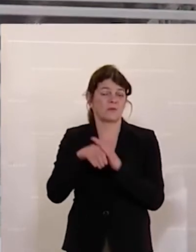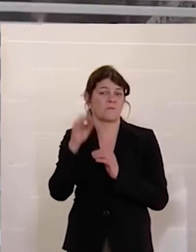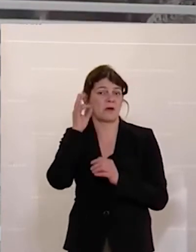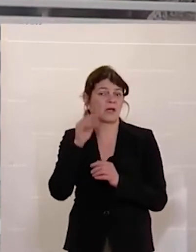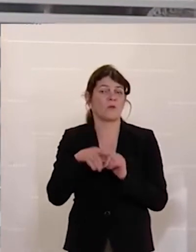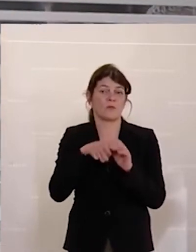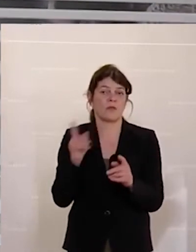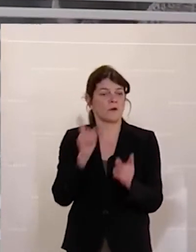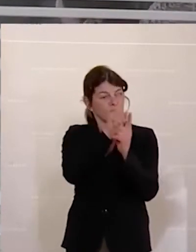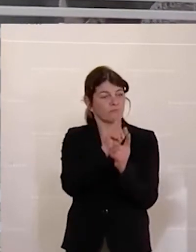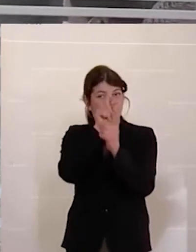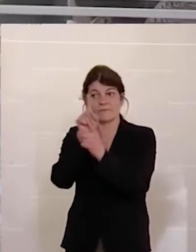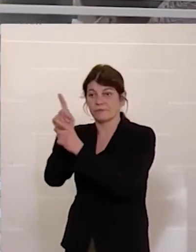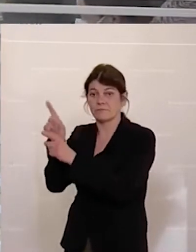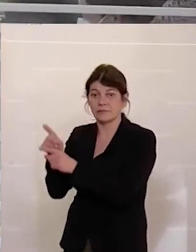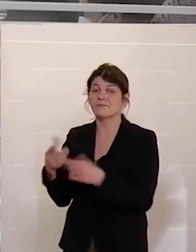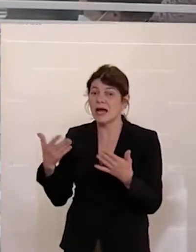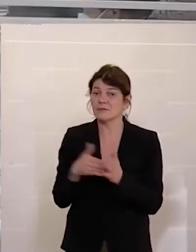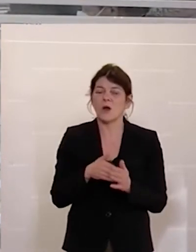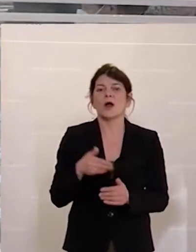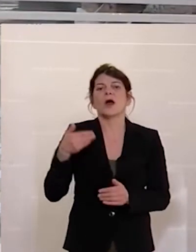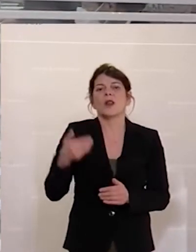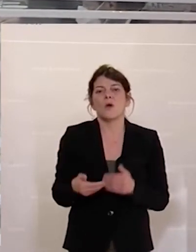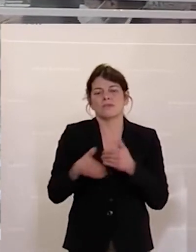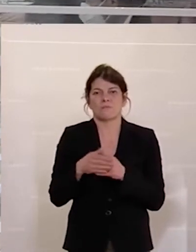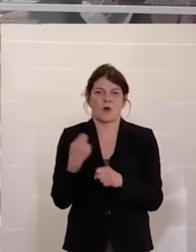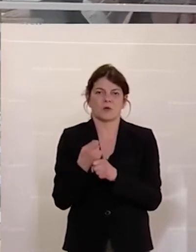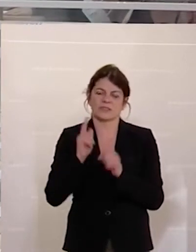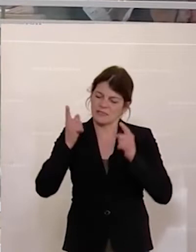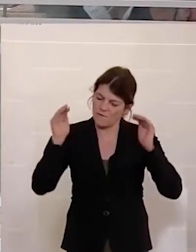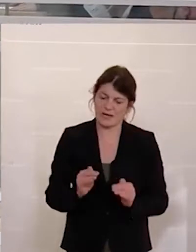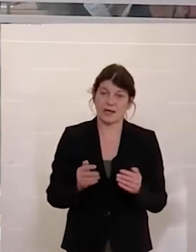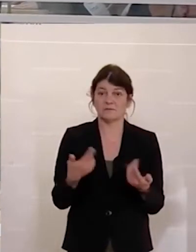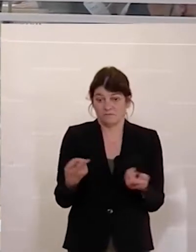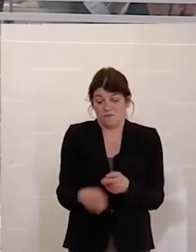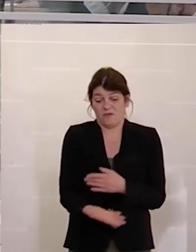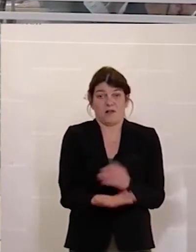ist eine Senkung der Lohnnebenkosten. Und die fehlt halt. Nur zum Vergleich.